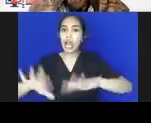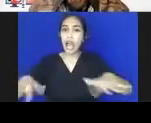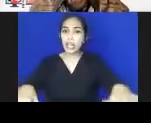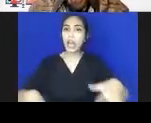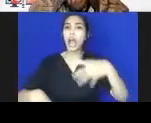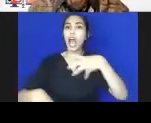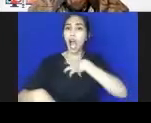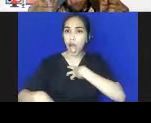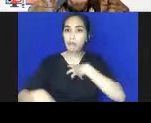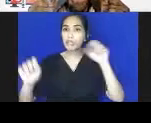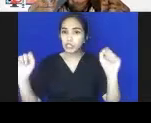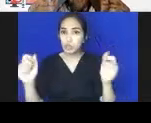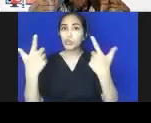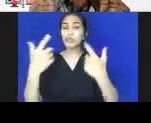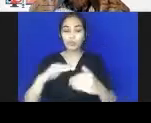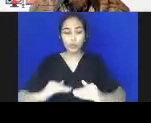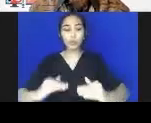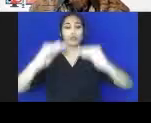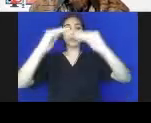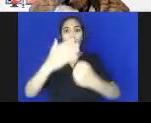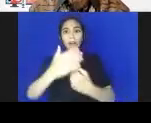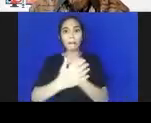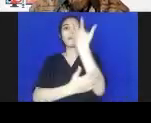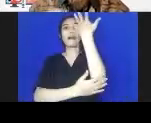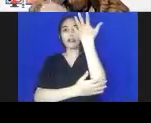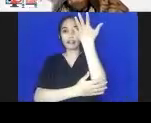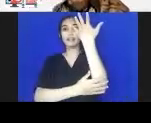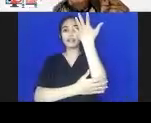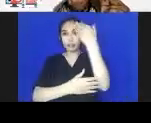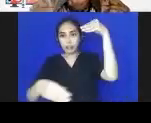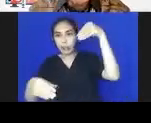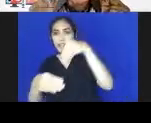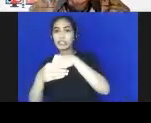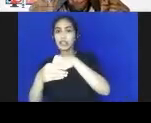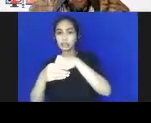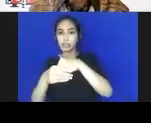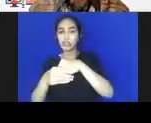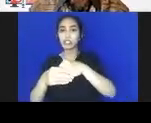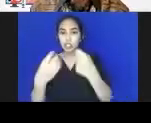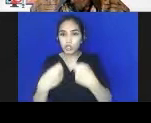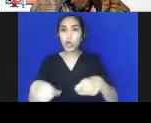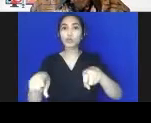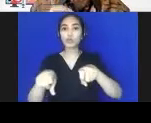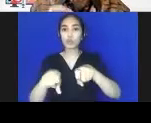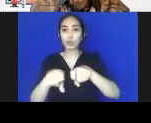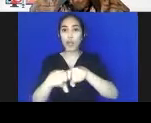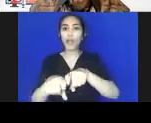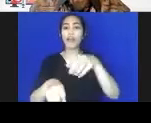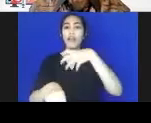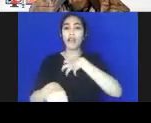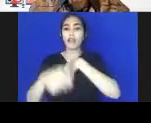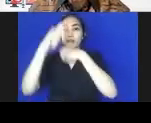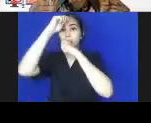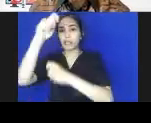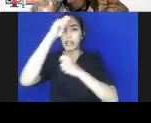dan berpartisipasi secara optimal sesuai dengan harkat dan martabat kemanusiaan, serta mendapat perlindungan